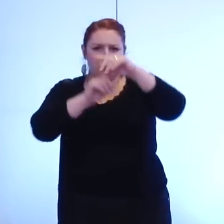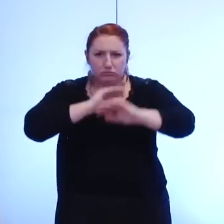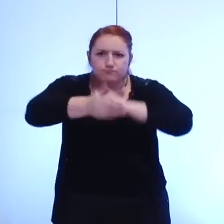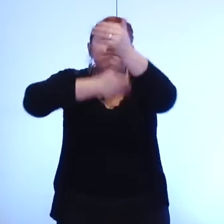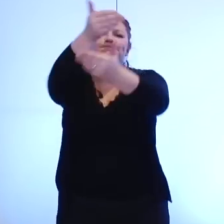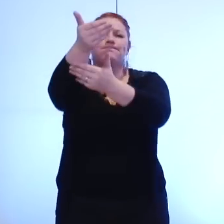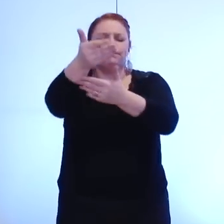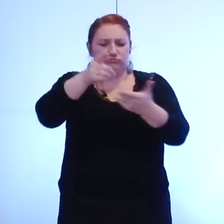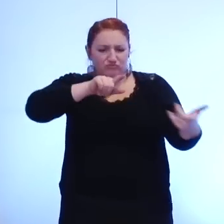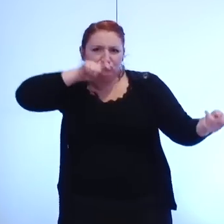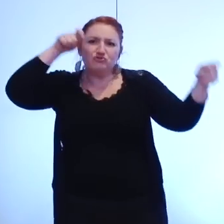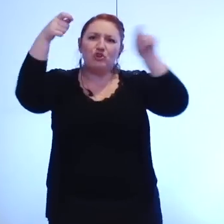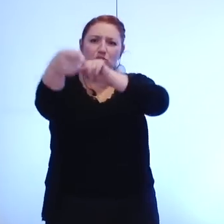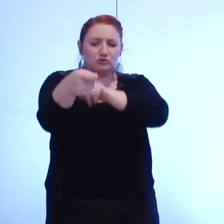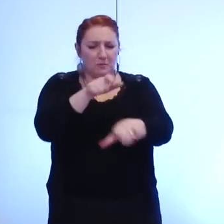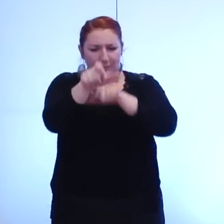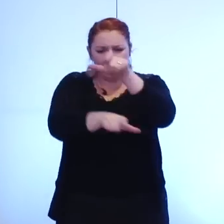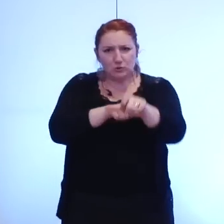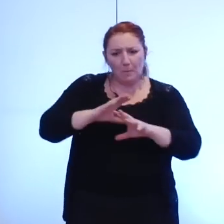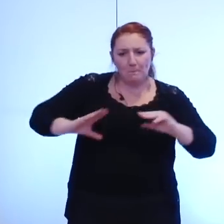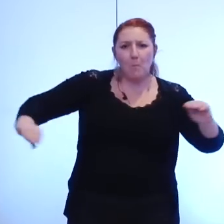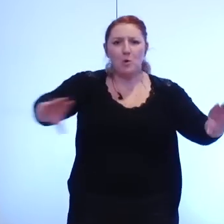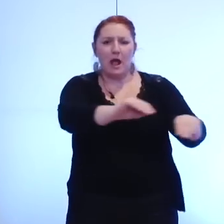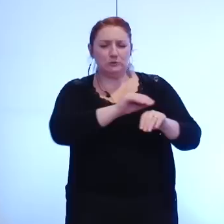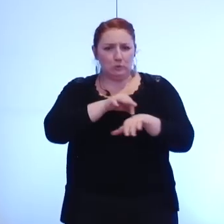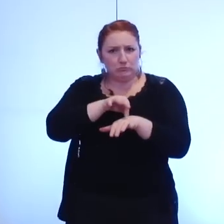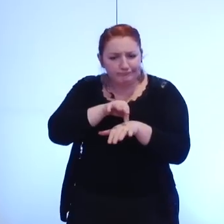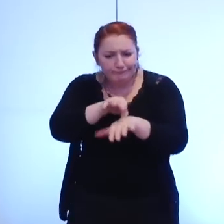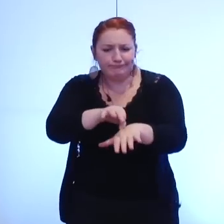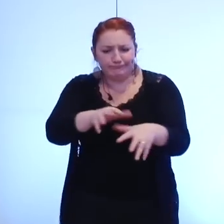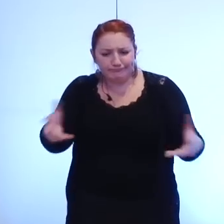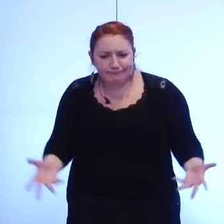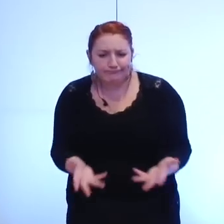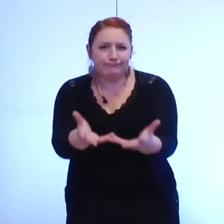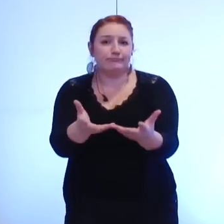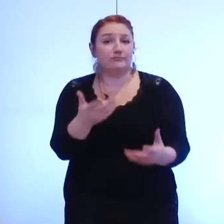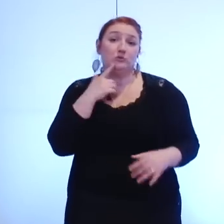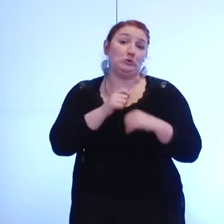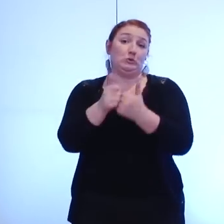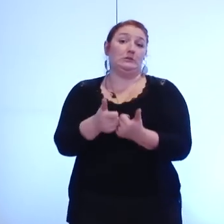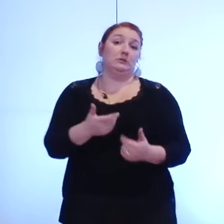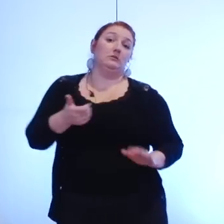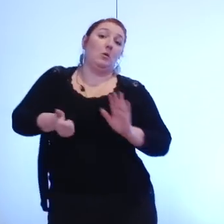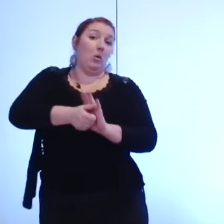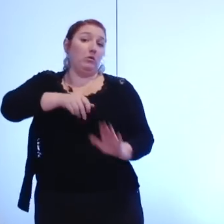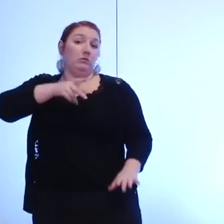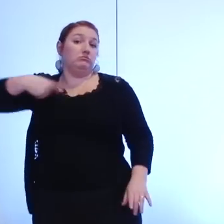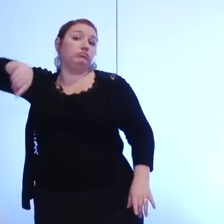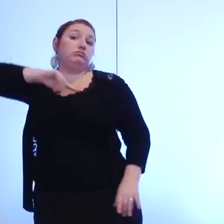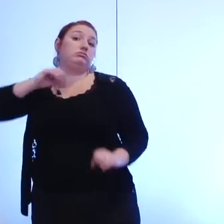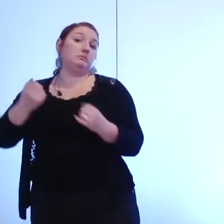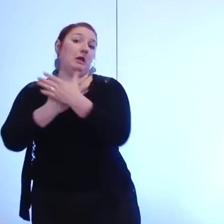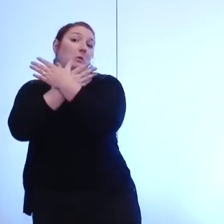changer d'accompagner nos populations au travers des compétences qui seront les nôtres j'y reviendrai